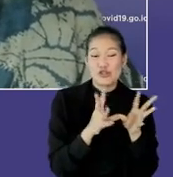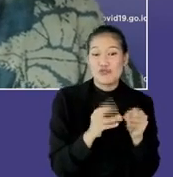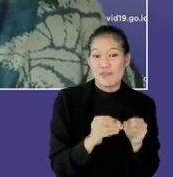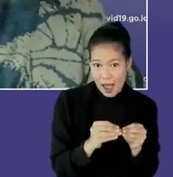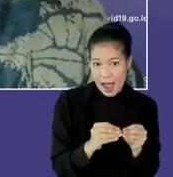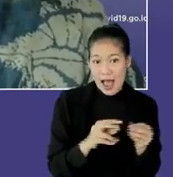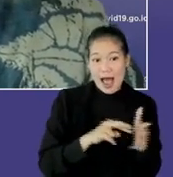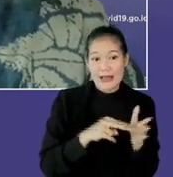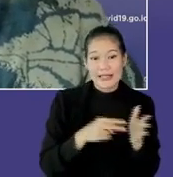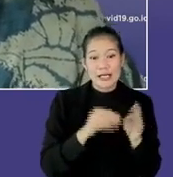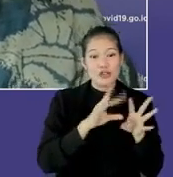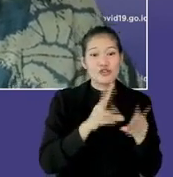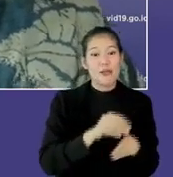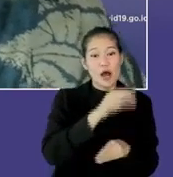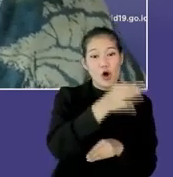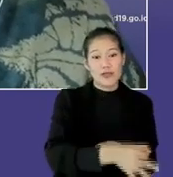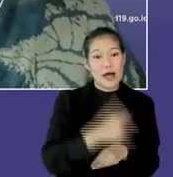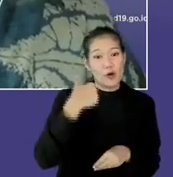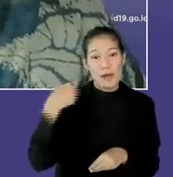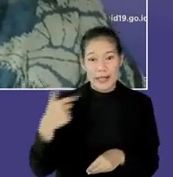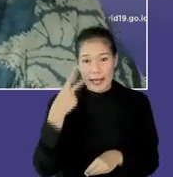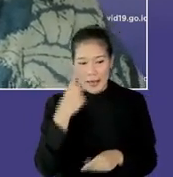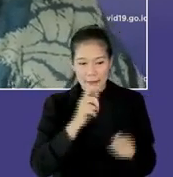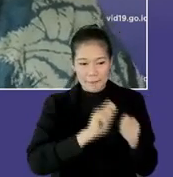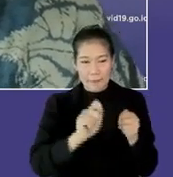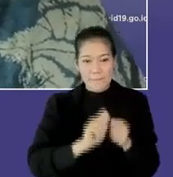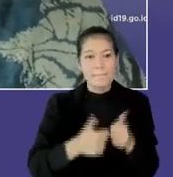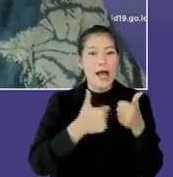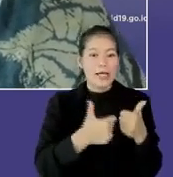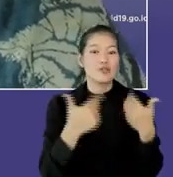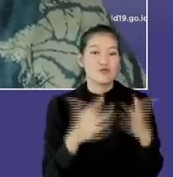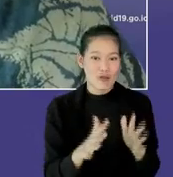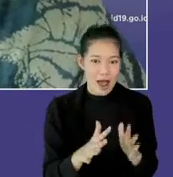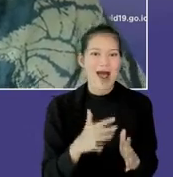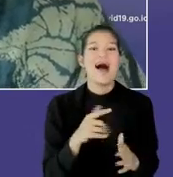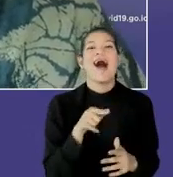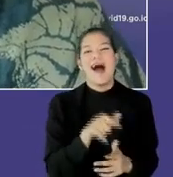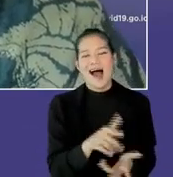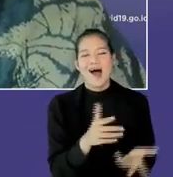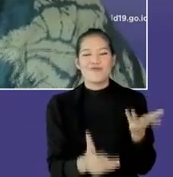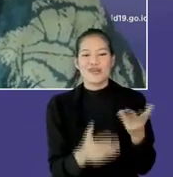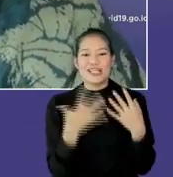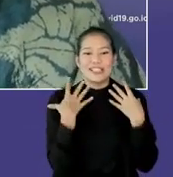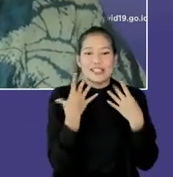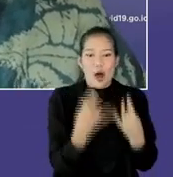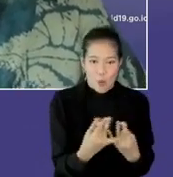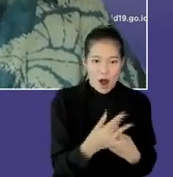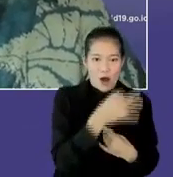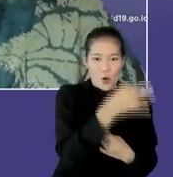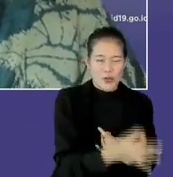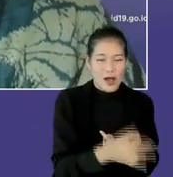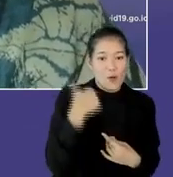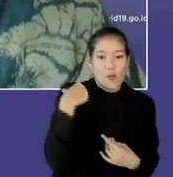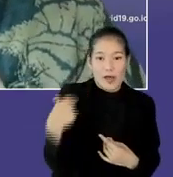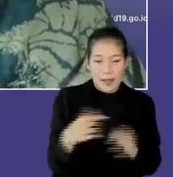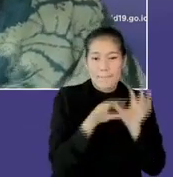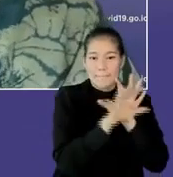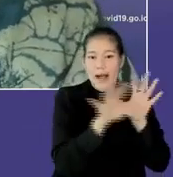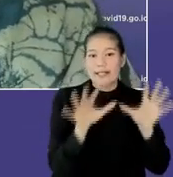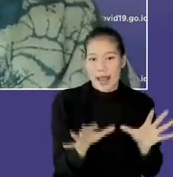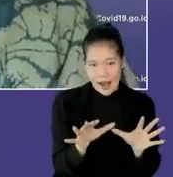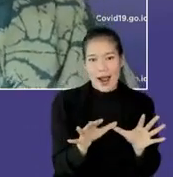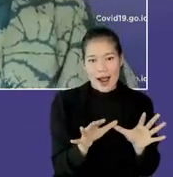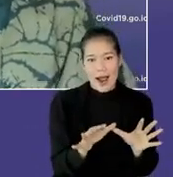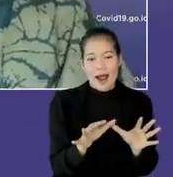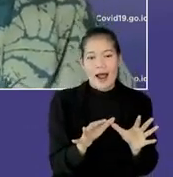berarti kan kita melihat secara jumlah kabupaten kota, yang mengalami perbaikan. Bisa jadi yang tadi Pulau Jawanya, dan kabupaten kota juga banyak ya, ada di sana itu